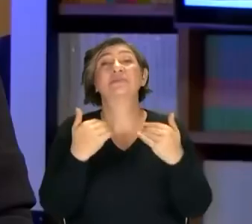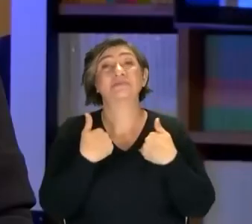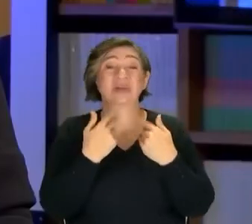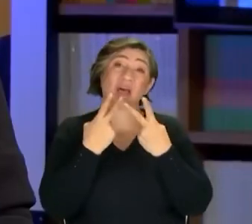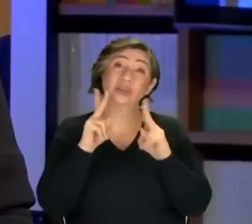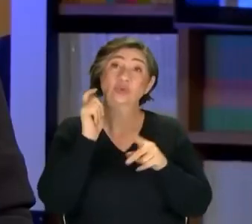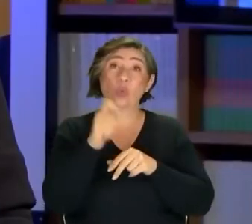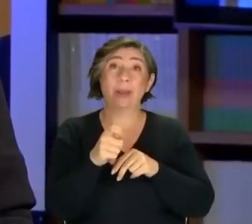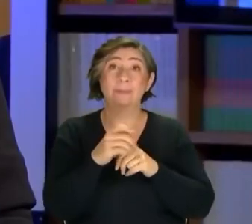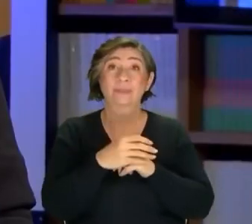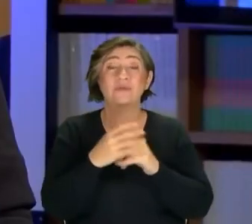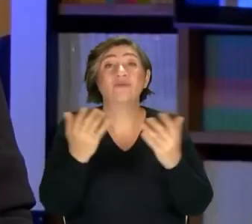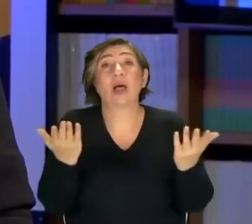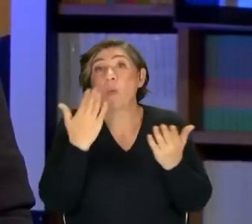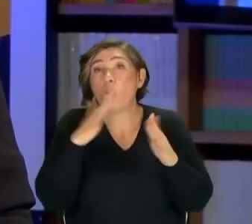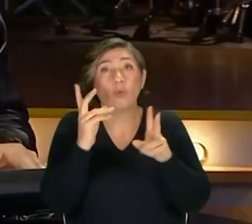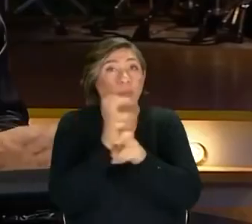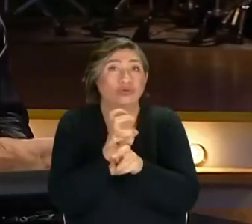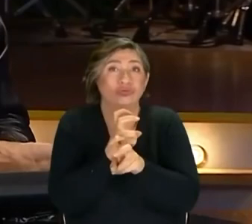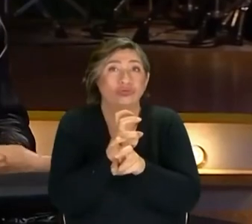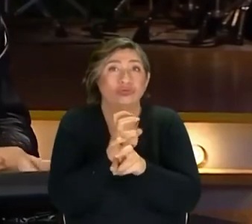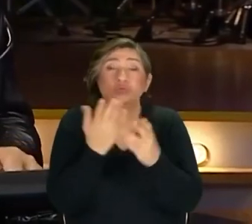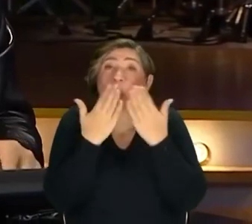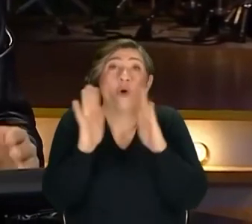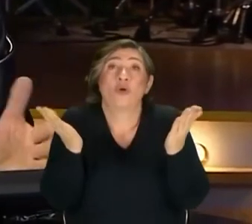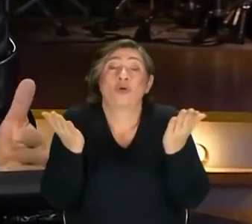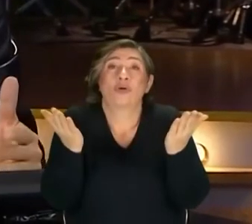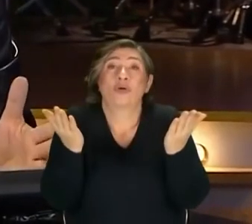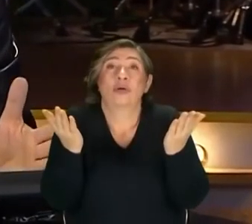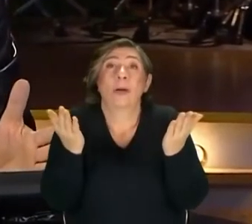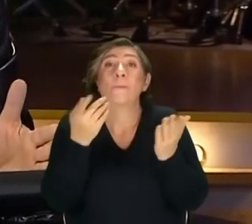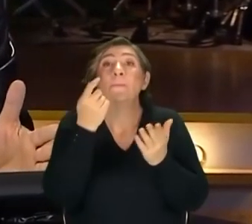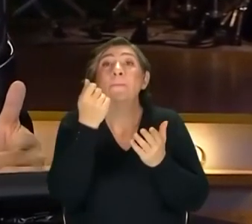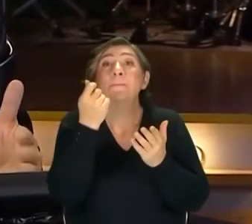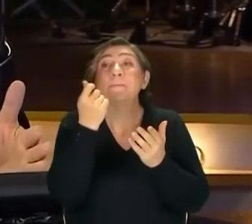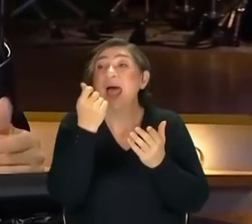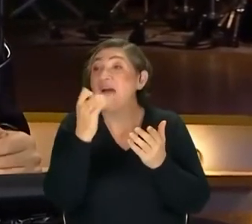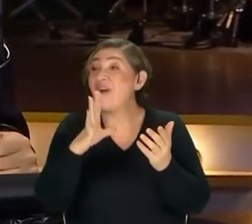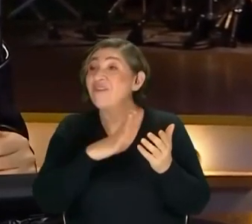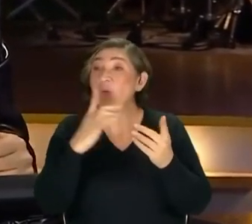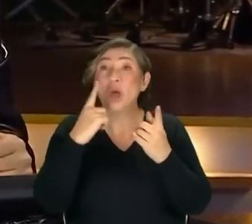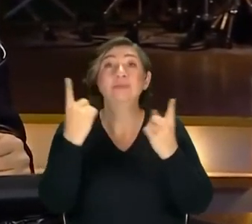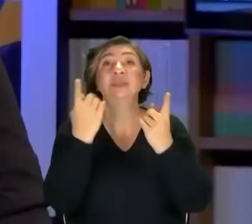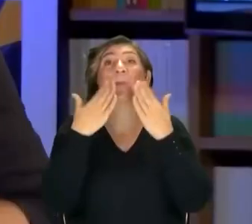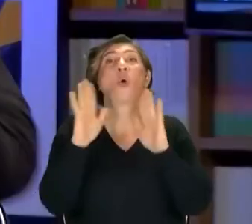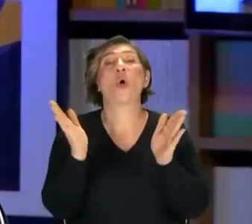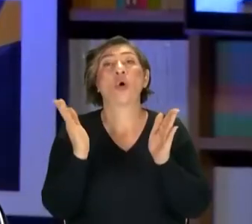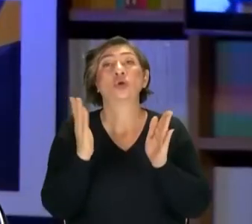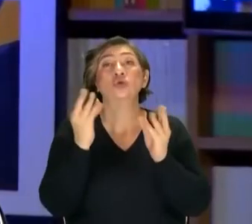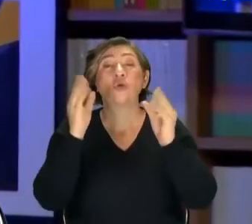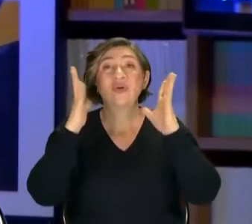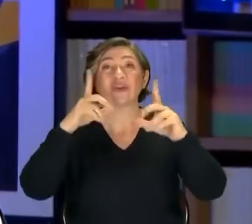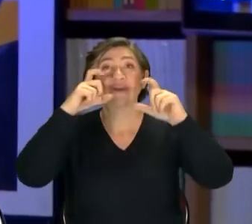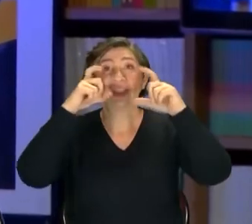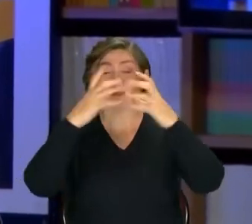Açıkçası. Nasıl yani? Valla yok bir şeyim. Yani yok. Yani daha doğrusu para eder şeylerim yok. Yani çok